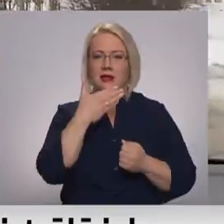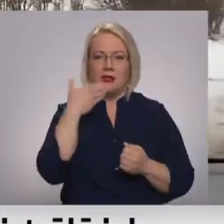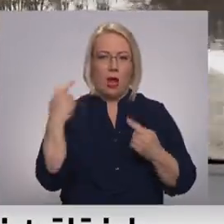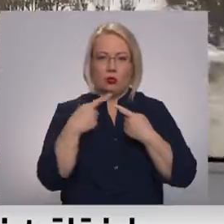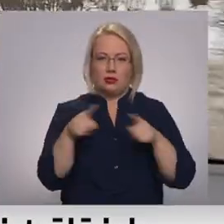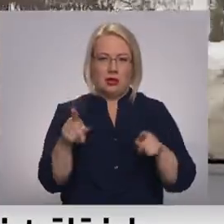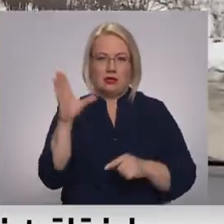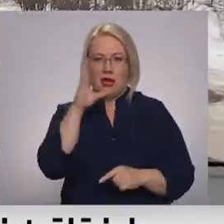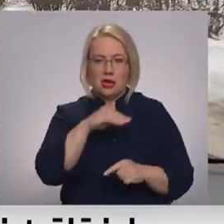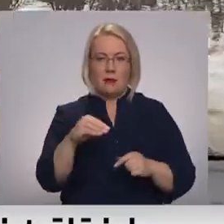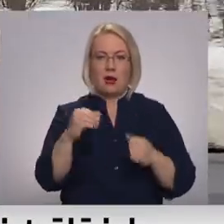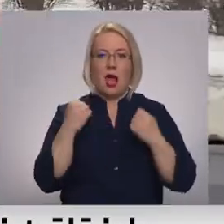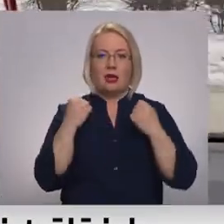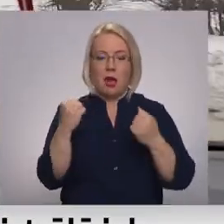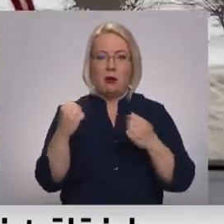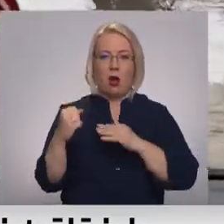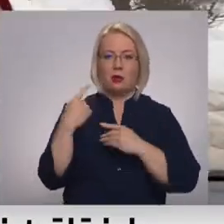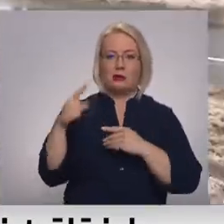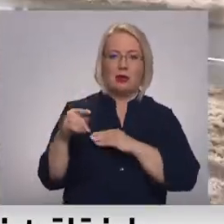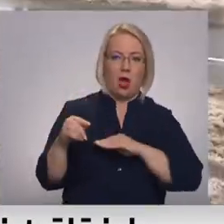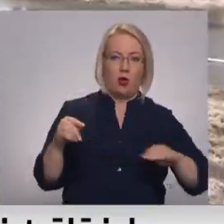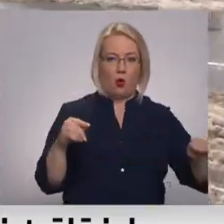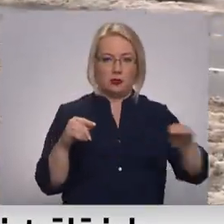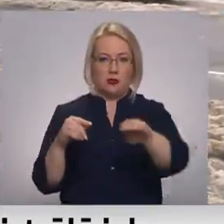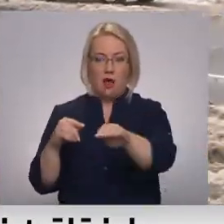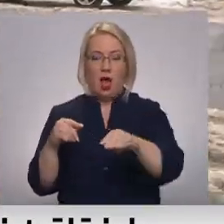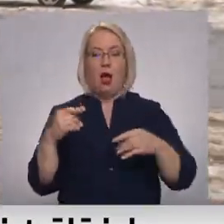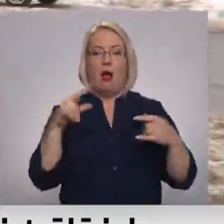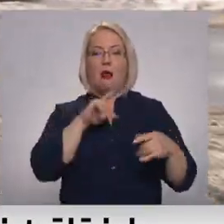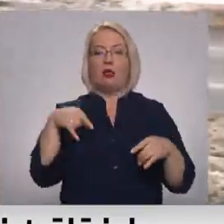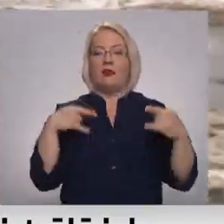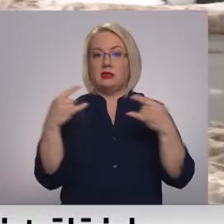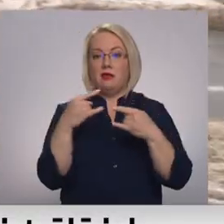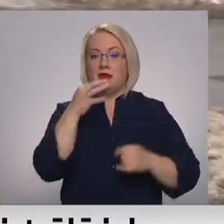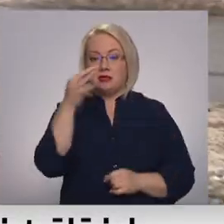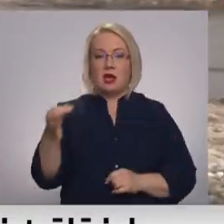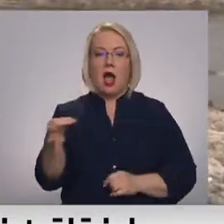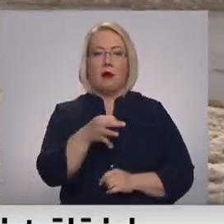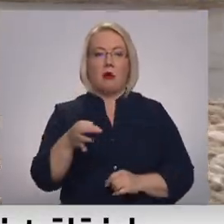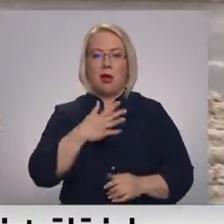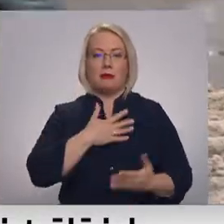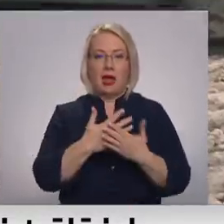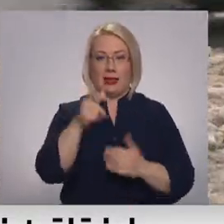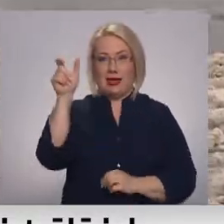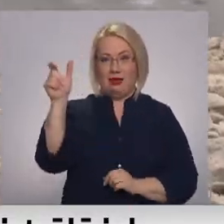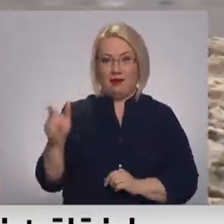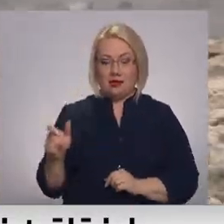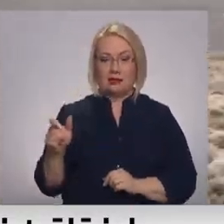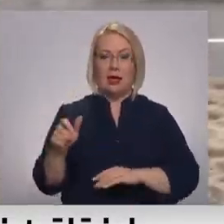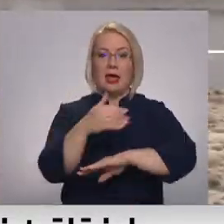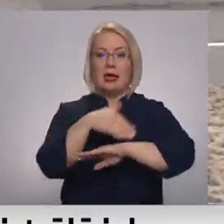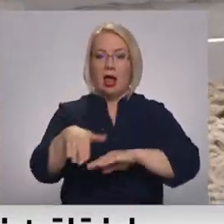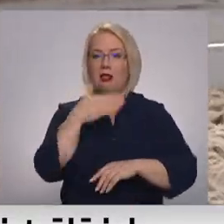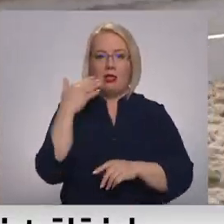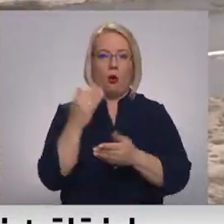cītas izejas, kā vien iebraukt pretējā joslā. Kā Latvijas televīzijai norāda apkājums aktīvists Ginz Kauniste, iela nav